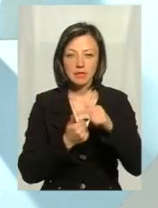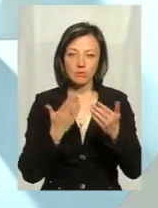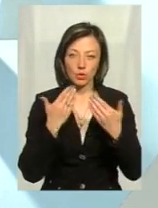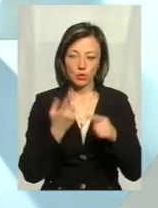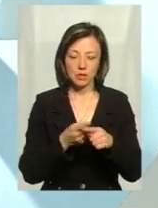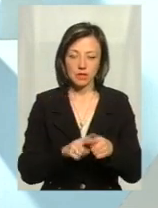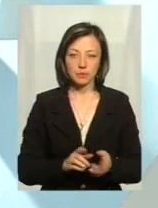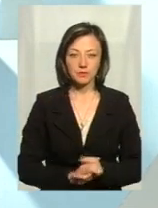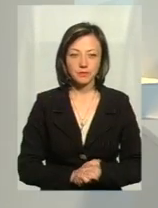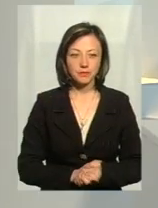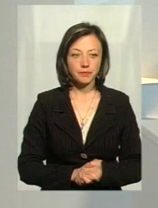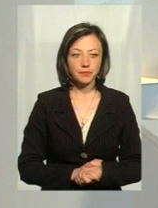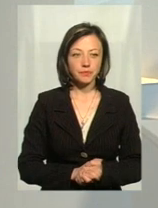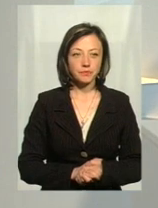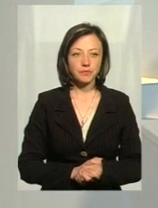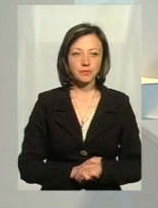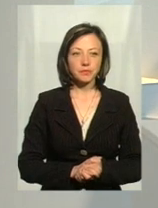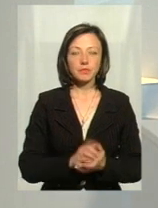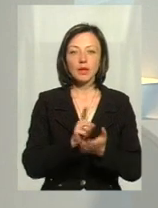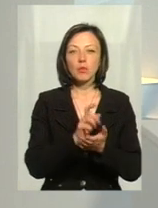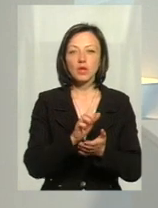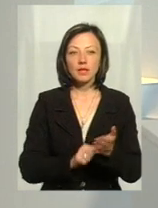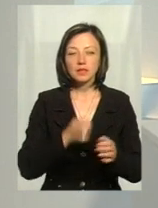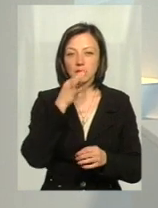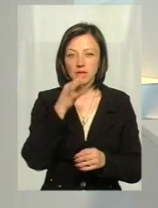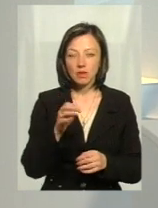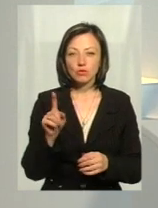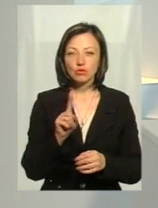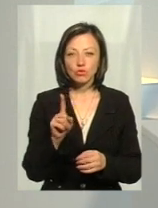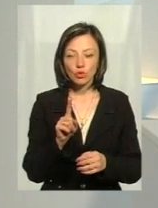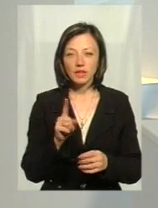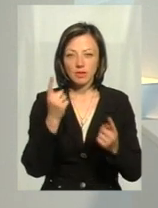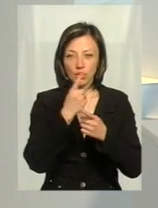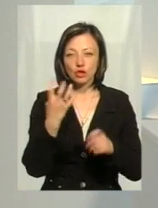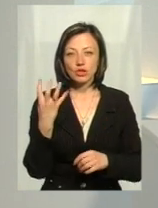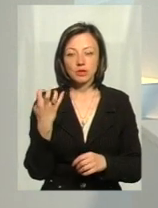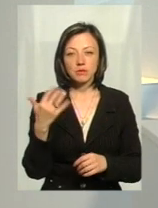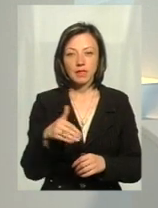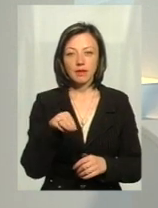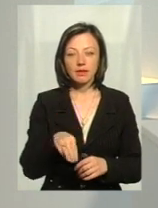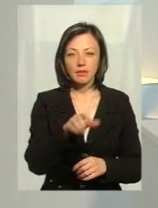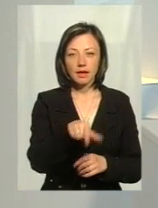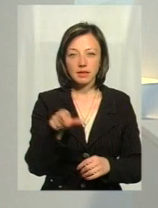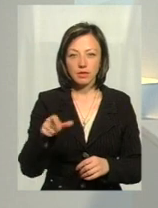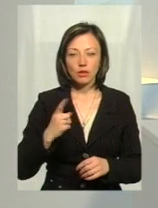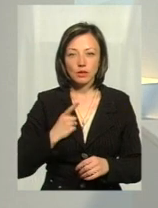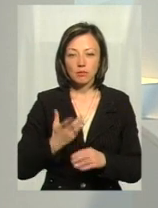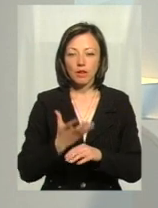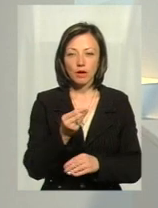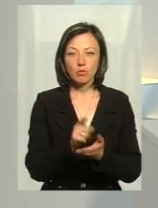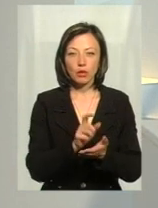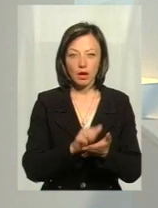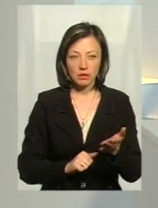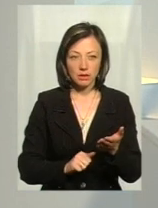ним. От податківець пан Лабуниць зауважив, що за оперативною інформацією 450 таксистів-односідників сплачують